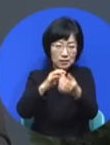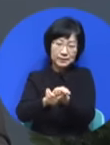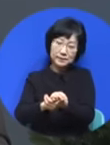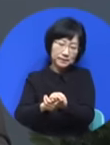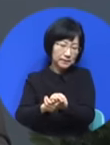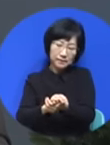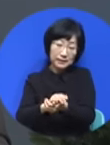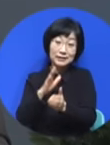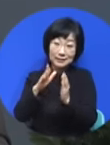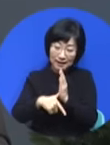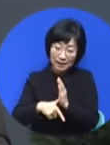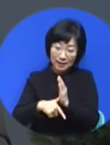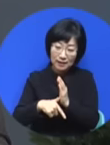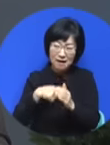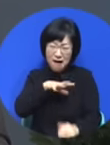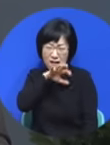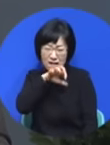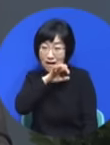쓰지 않게 해주십시오.